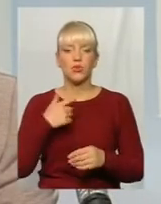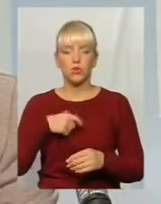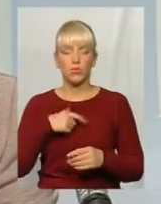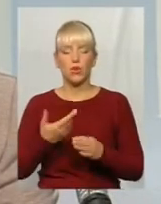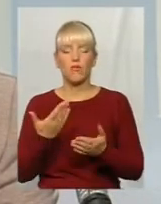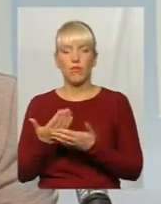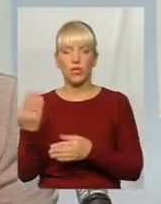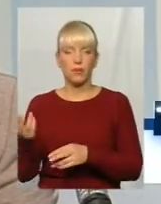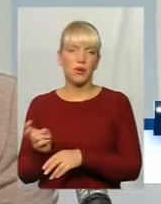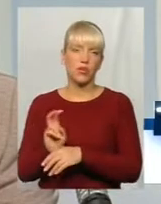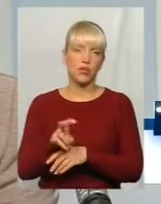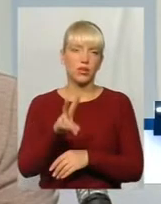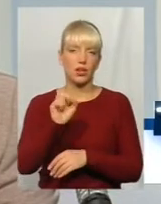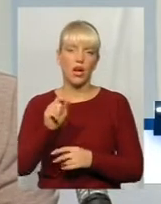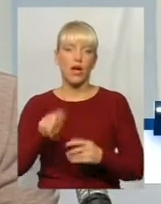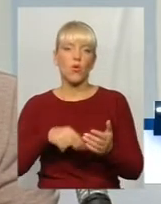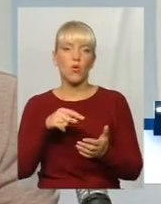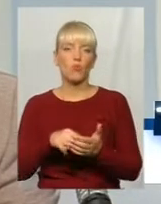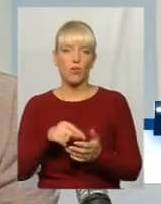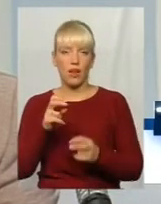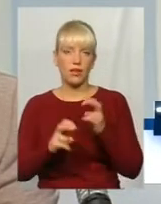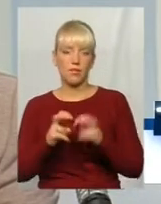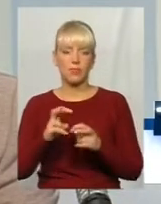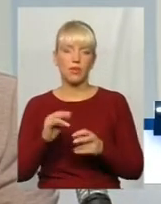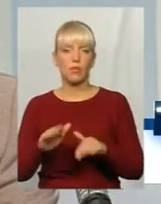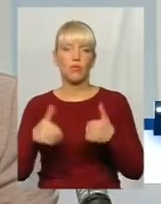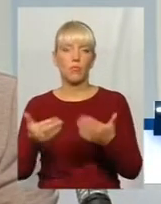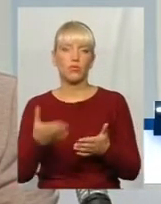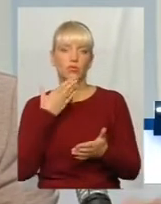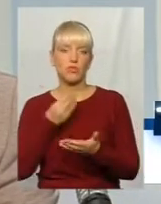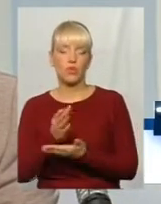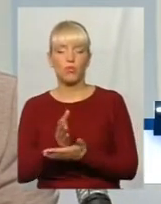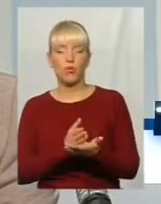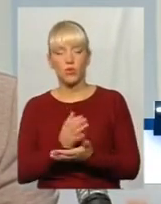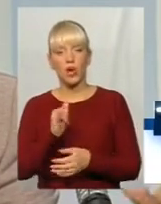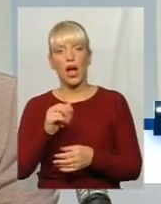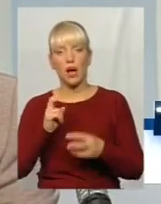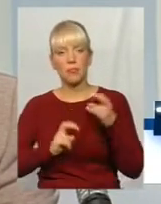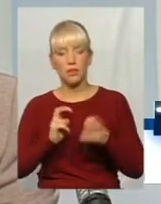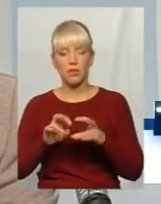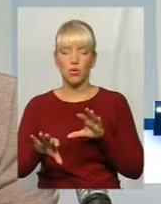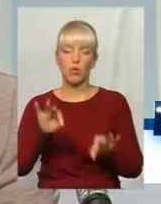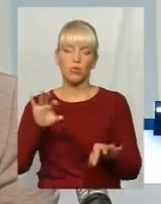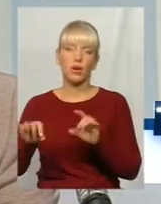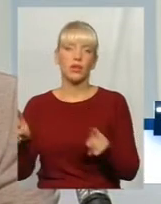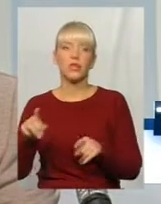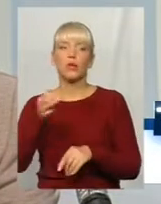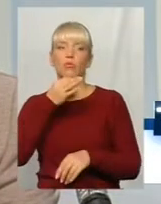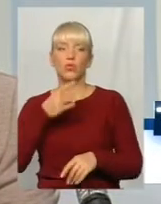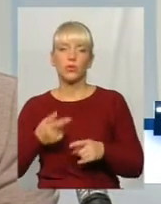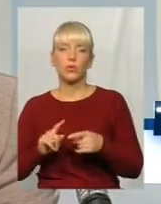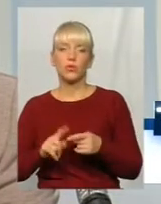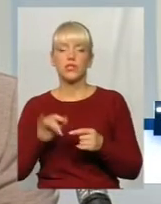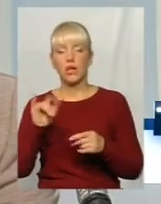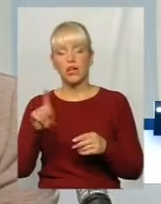пропонують свої послуги. І комунальне підприємство може обрати один з 10 майданчиків, який надасть йому інтерфейс, логін і пароль